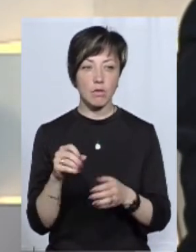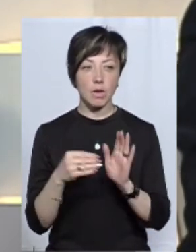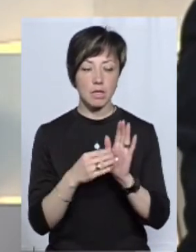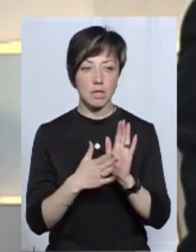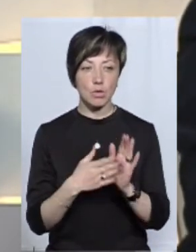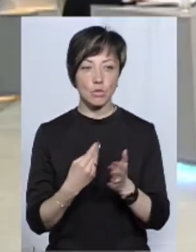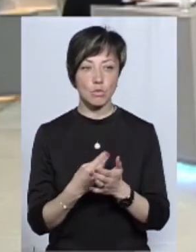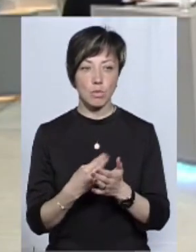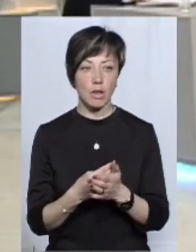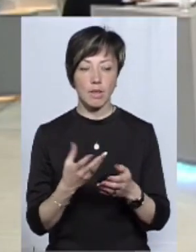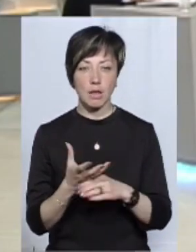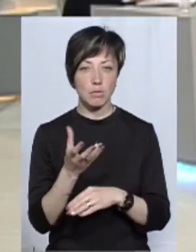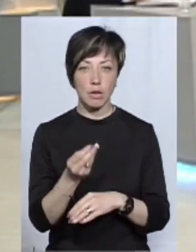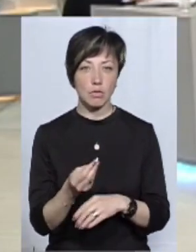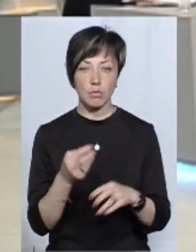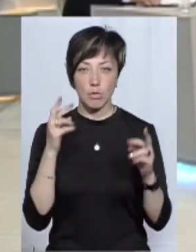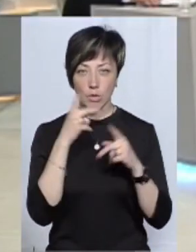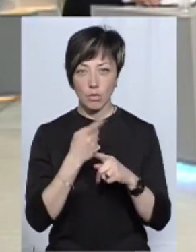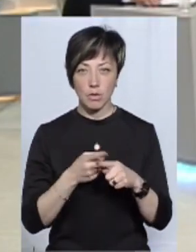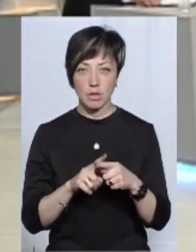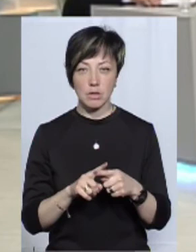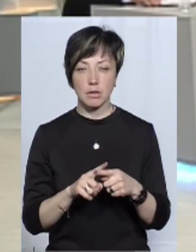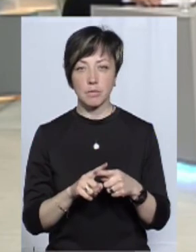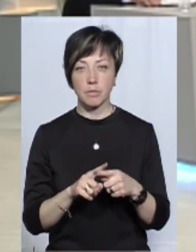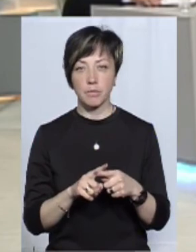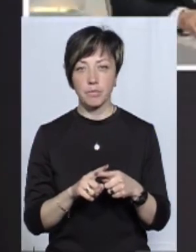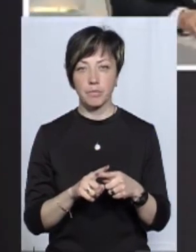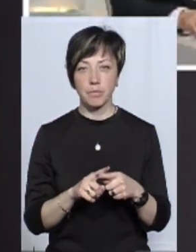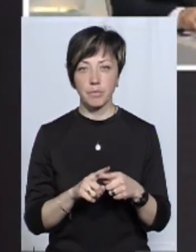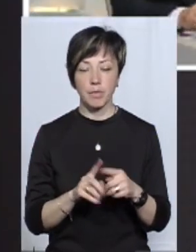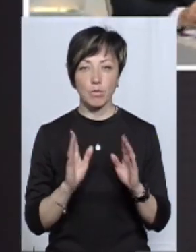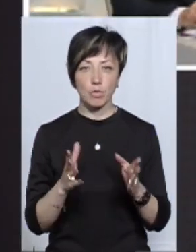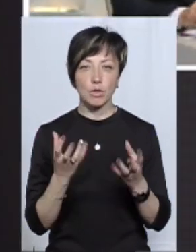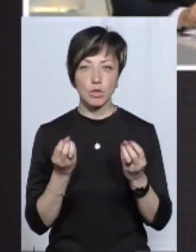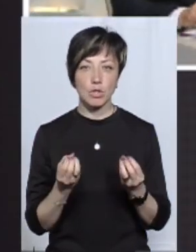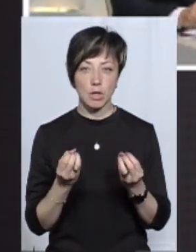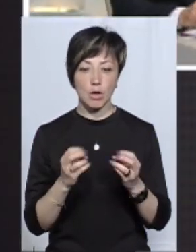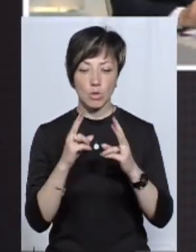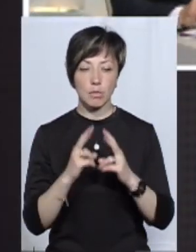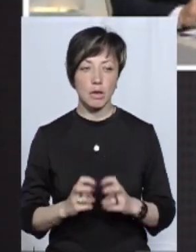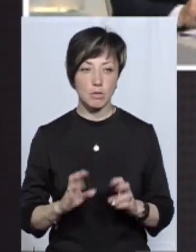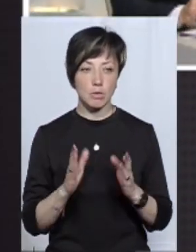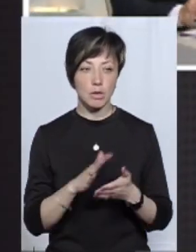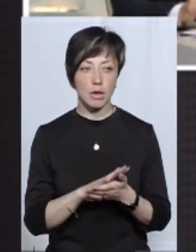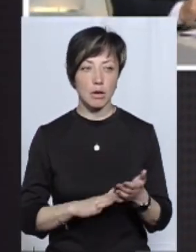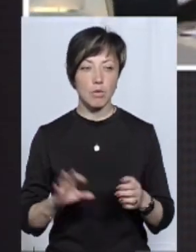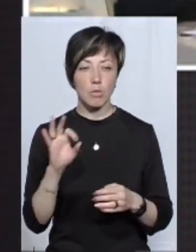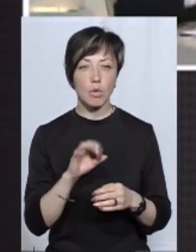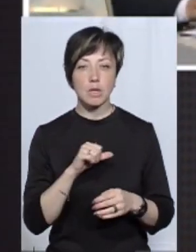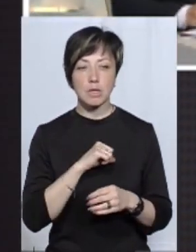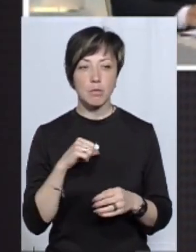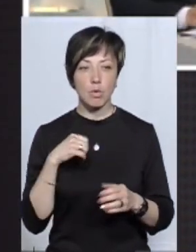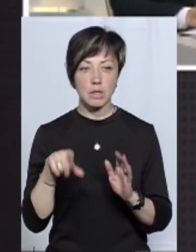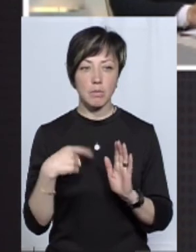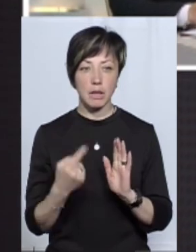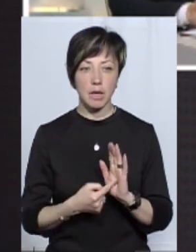вказали ту суму, яку вони не сплачували, тобто помилково, і, скоріше всього, буде ще розбиратися, будемо далі. Щодо самого